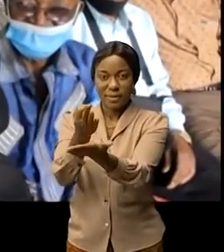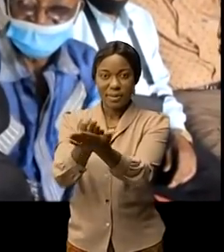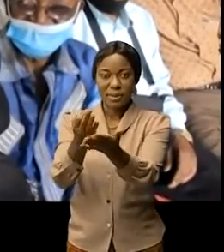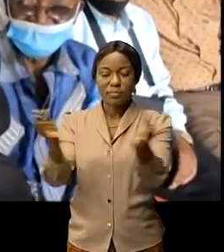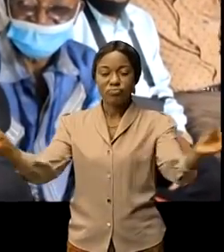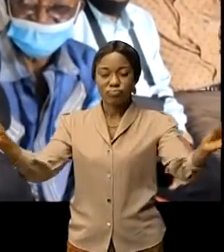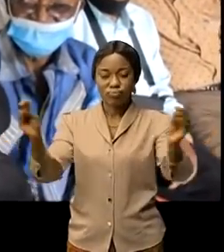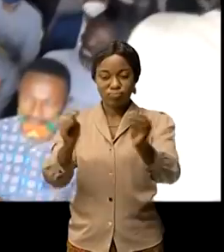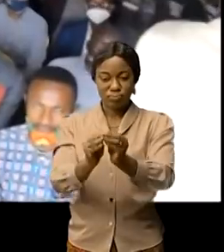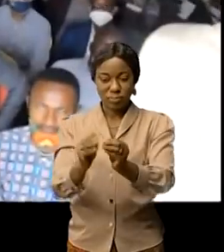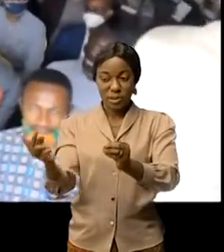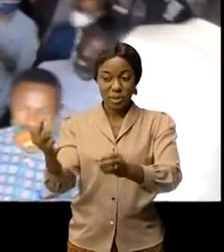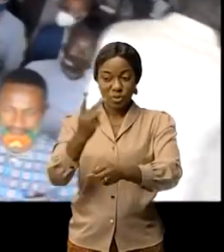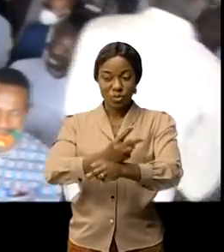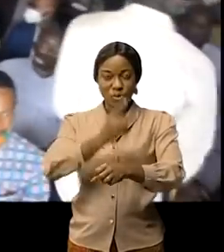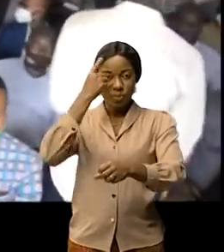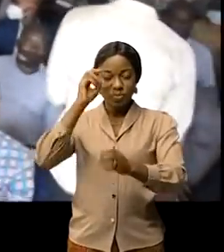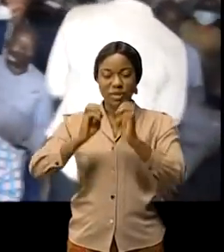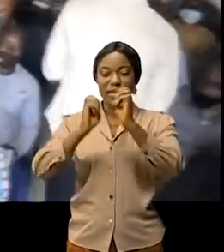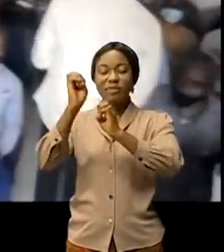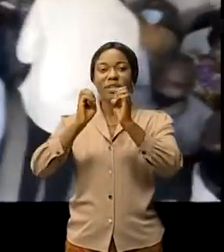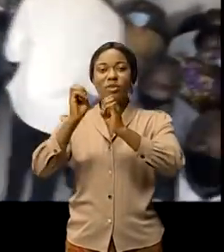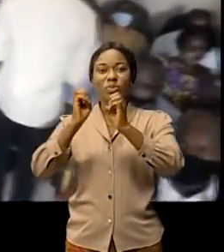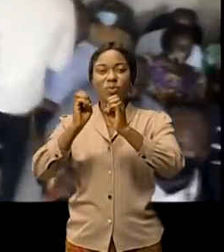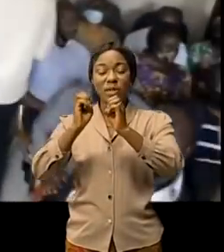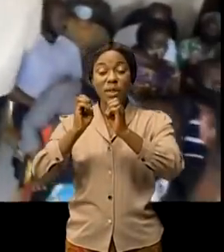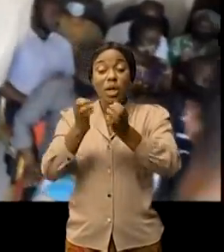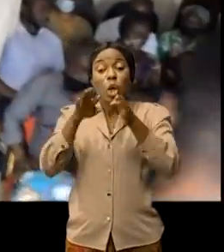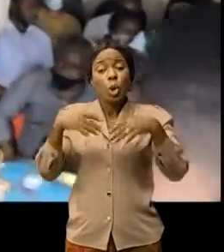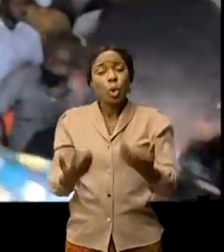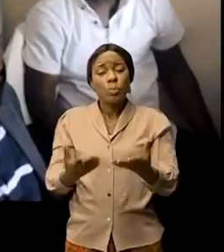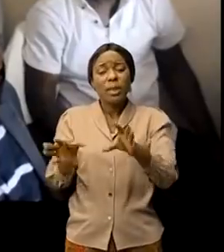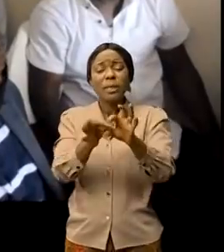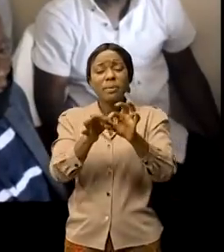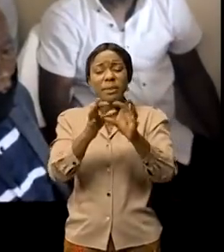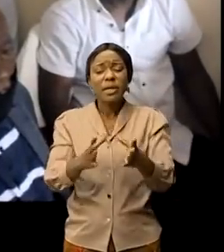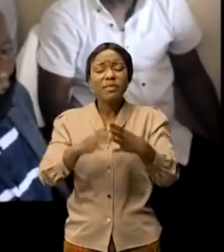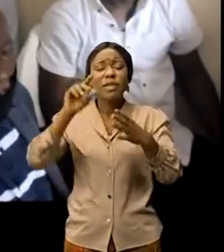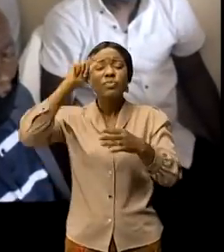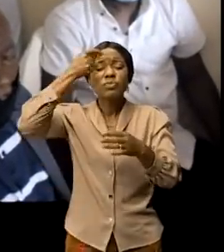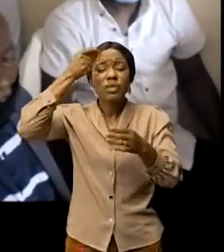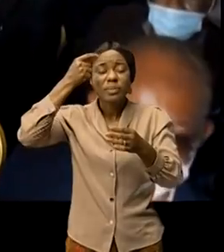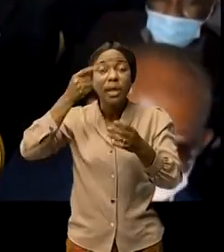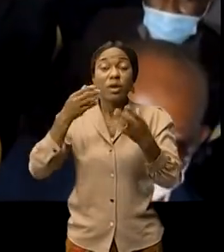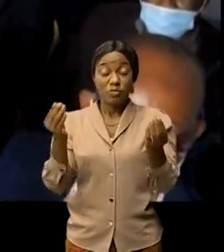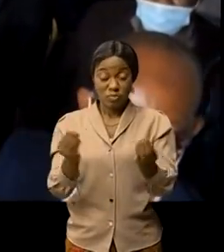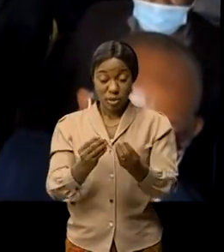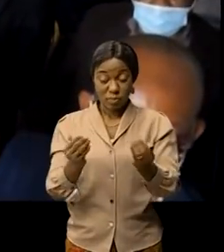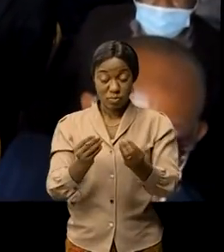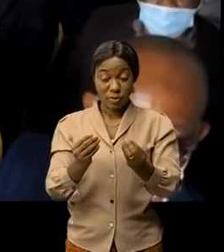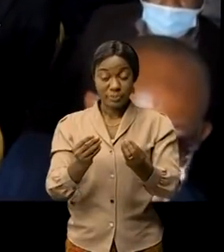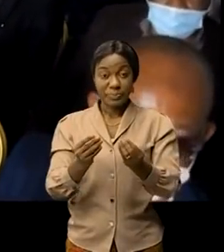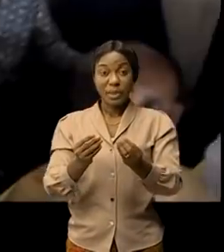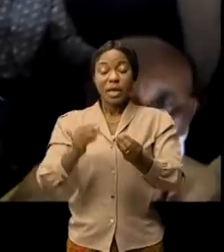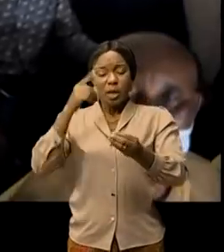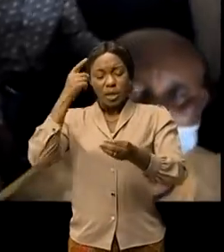retrouvés pendant deux jours pour évaluer l'état actuel du partenariat avec le gouvernement. L'INAP intersyndicale de l